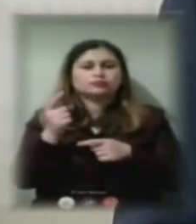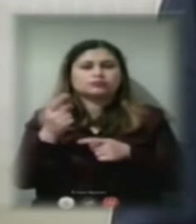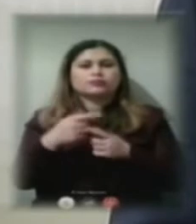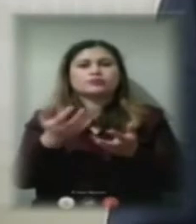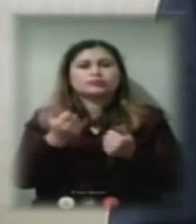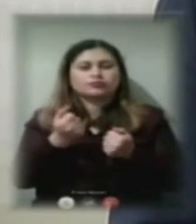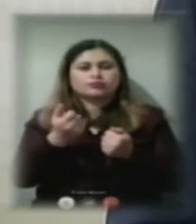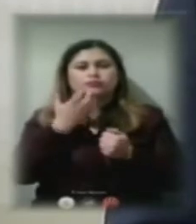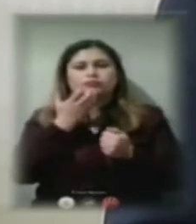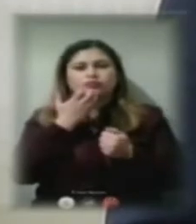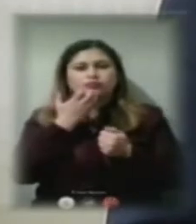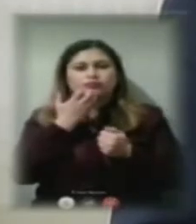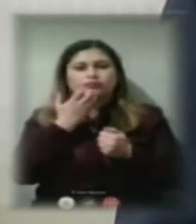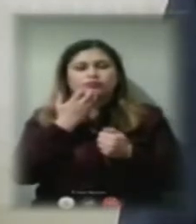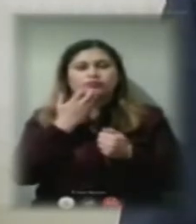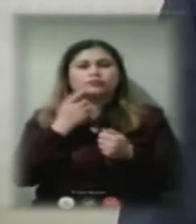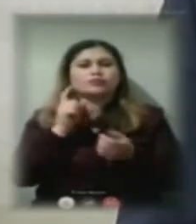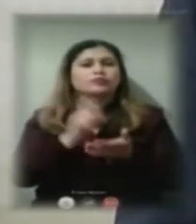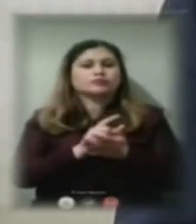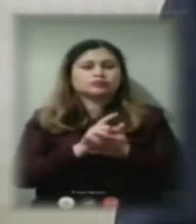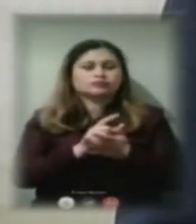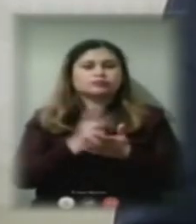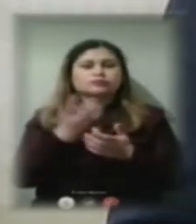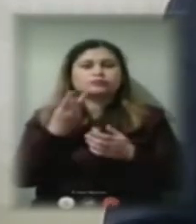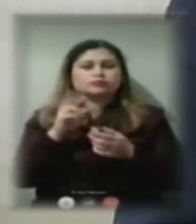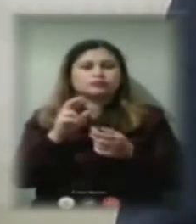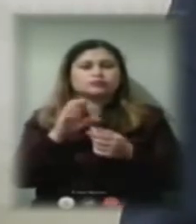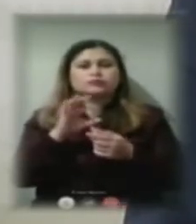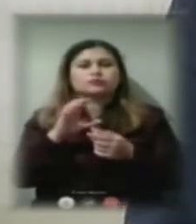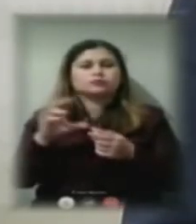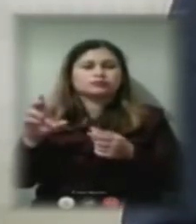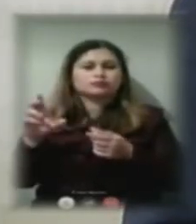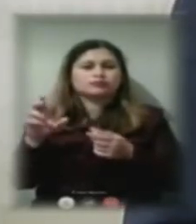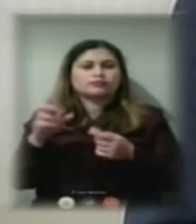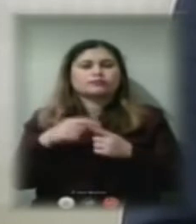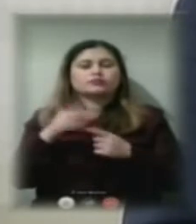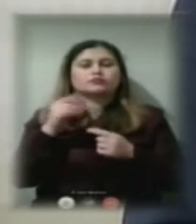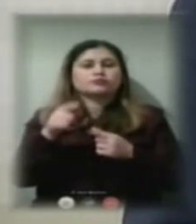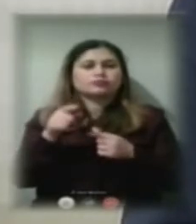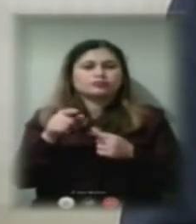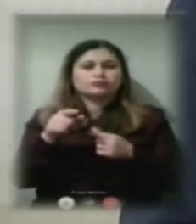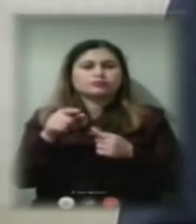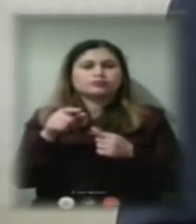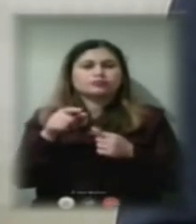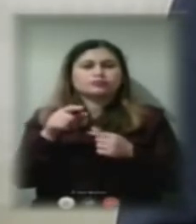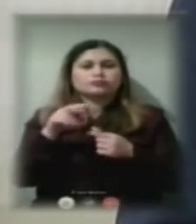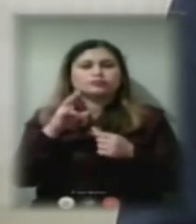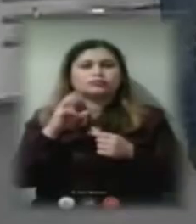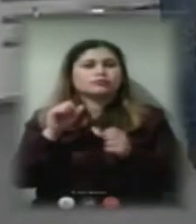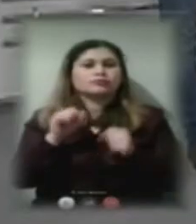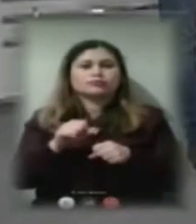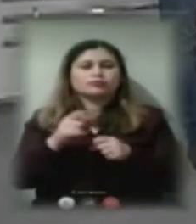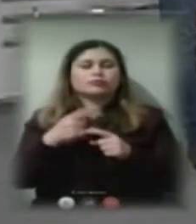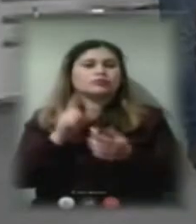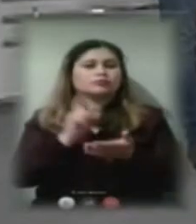обов'язково для ОСББ це їх не право, це їх обов'язок. Ну от